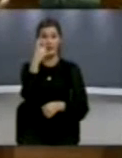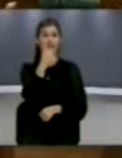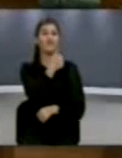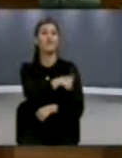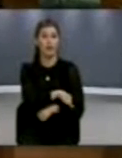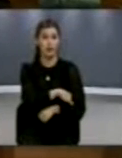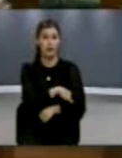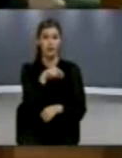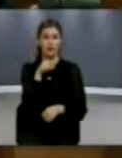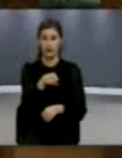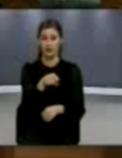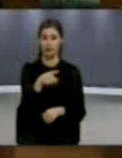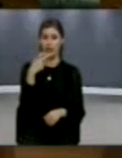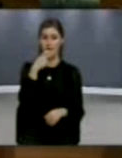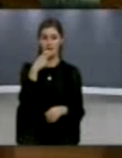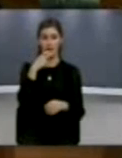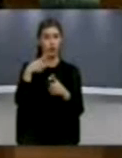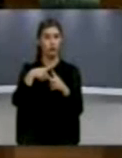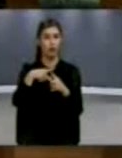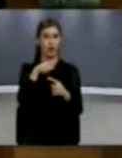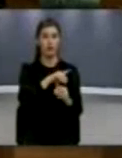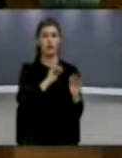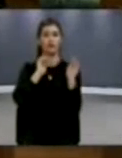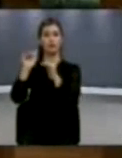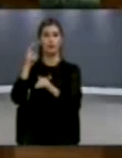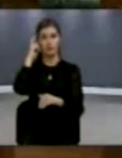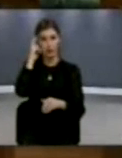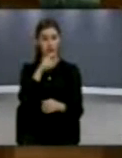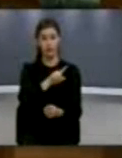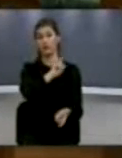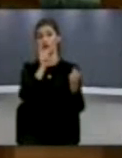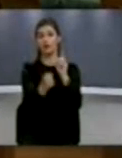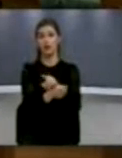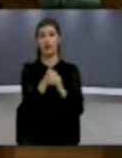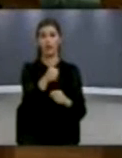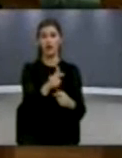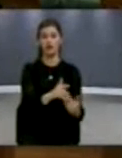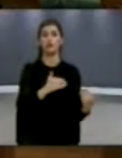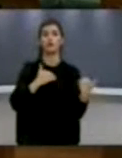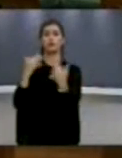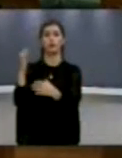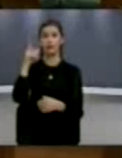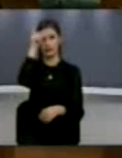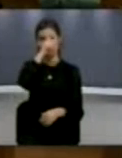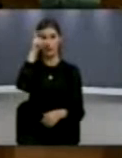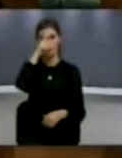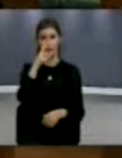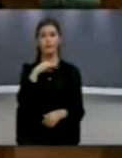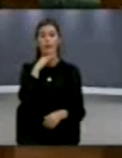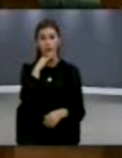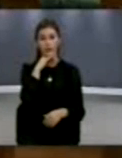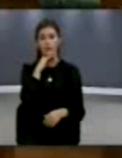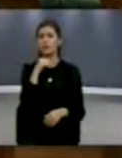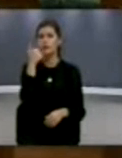poshtë të ptoni ja jep shkodrën malit zi, kjo ja jep dashiqit Mitrovicën. Dhe pse po them që ja jep Mitrovicën? Sepse pikrish